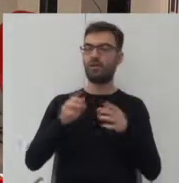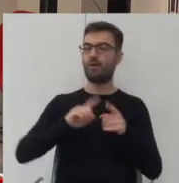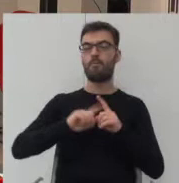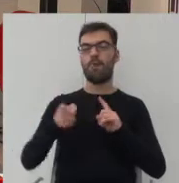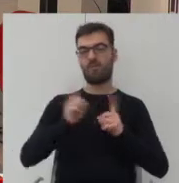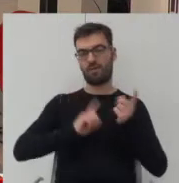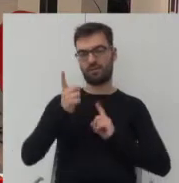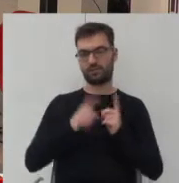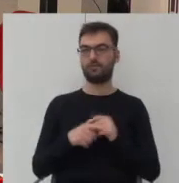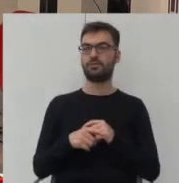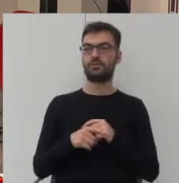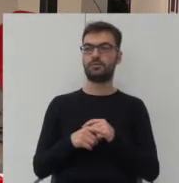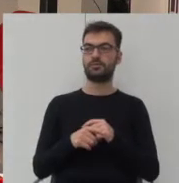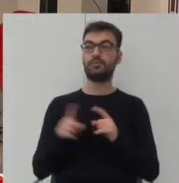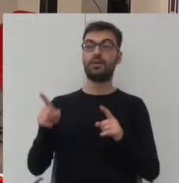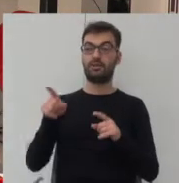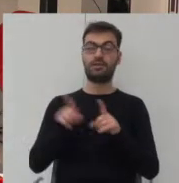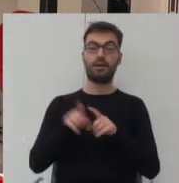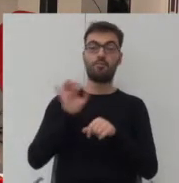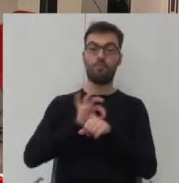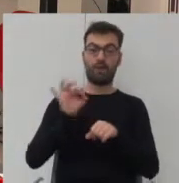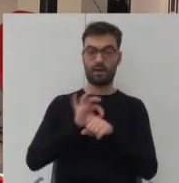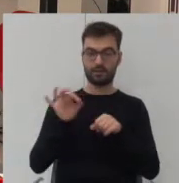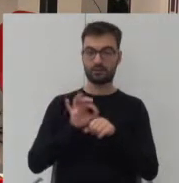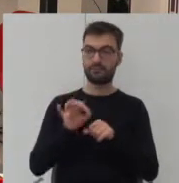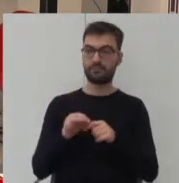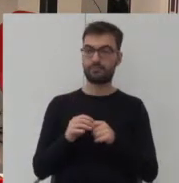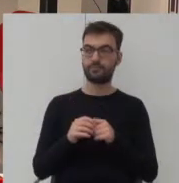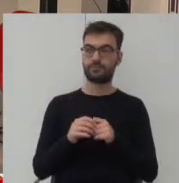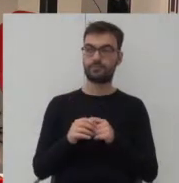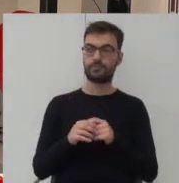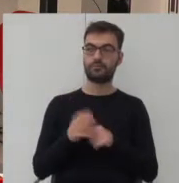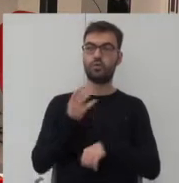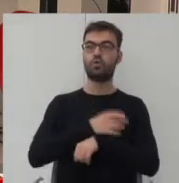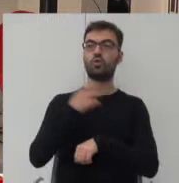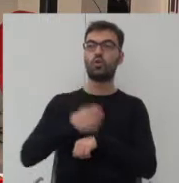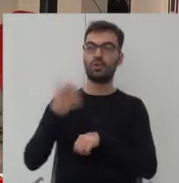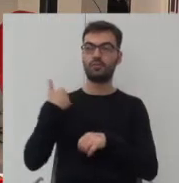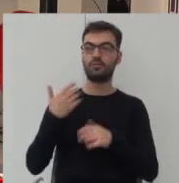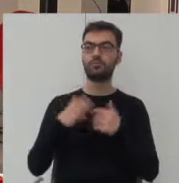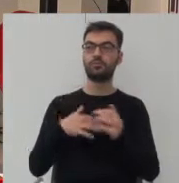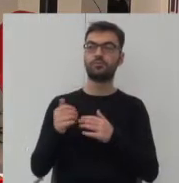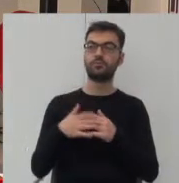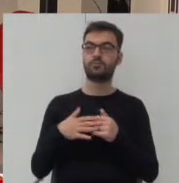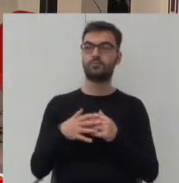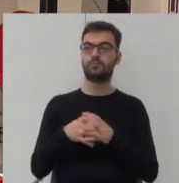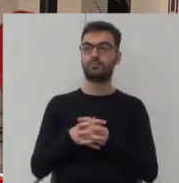również architekci to osiedle, to osiedle jest jakby wybudowane dla